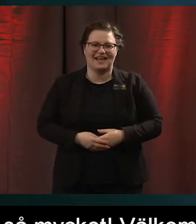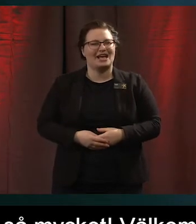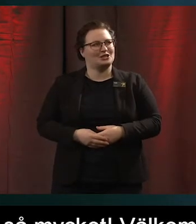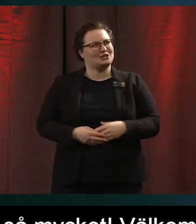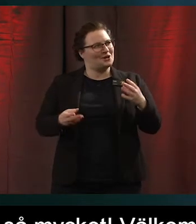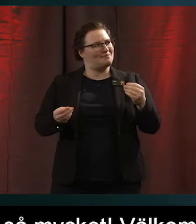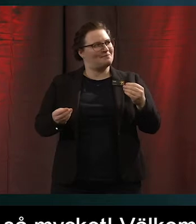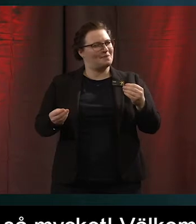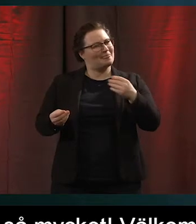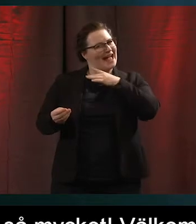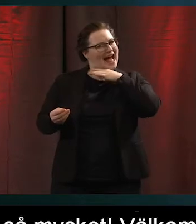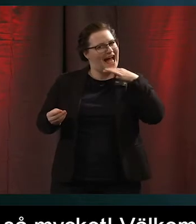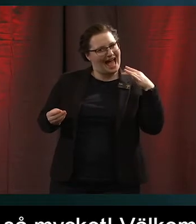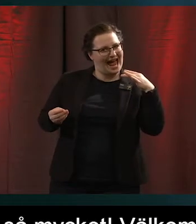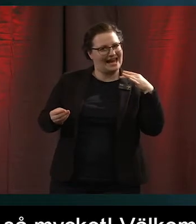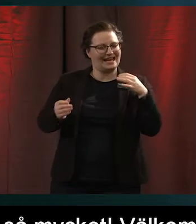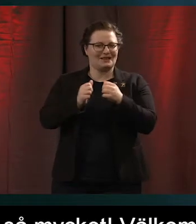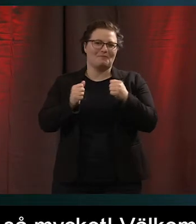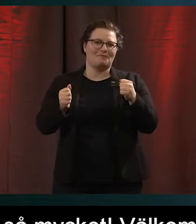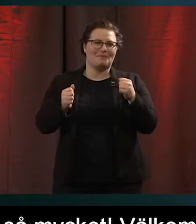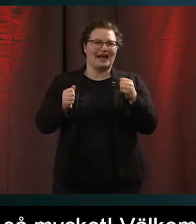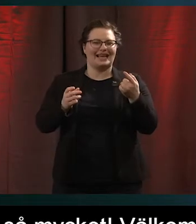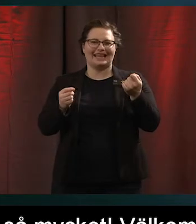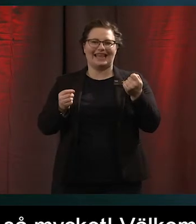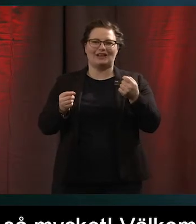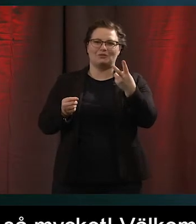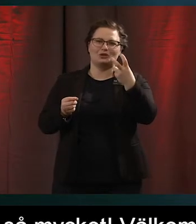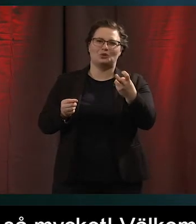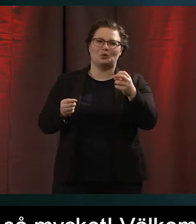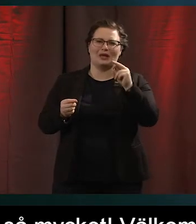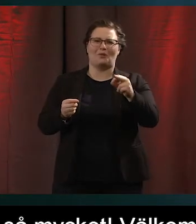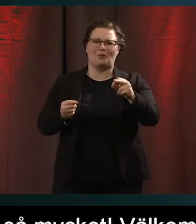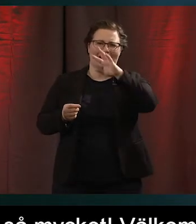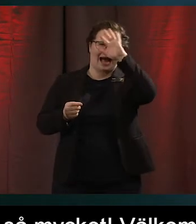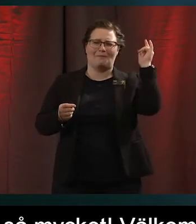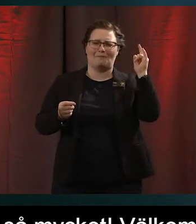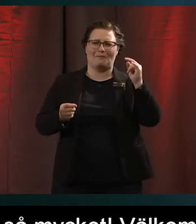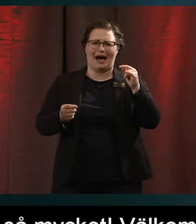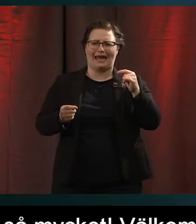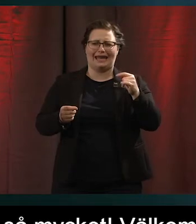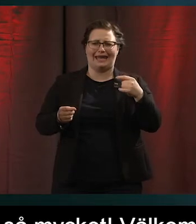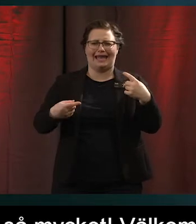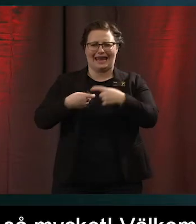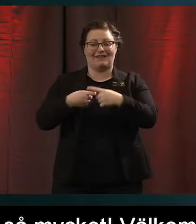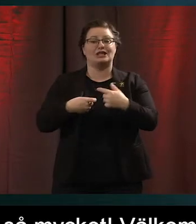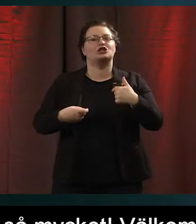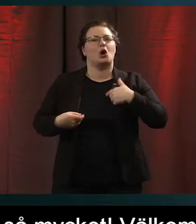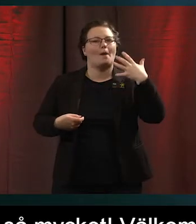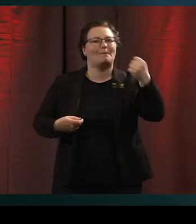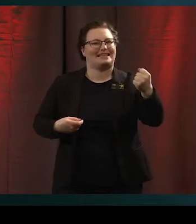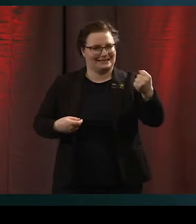ju härligt med en liten, bara så 20 år gammal viralreferenser men jag är tillräckligt gammal för att komma ihåg Hatten är din.